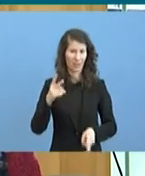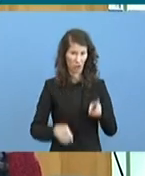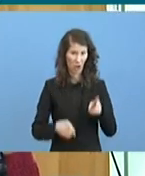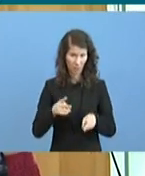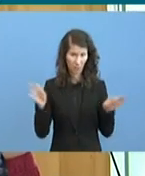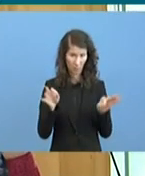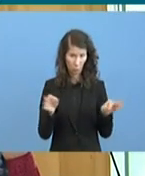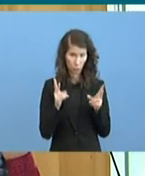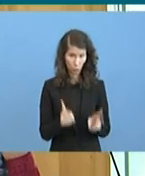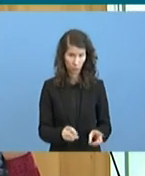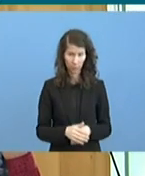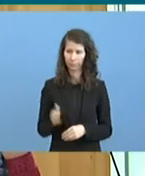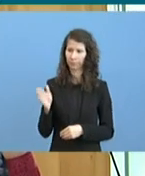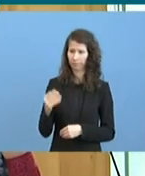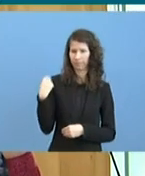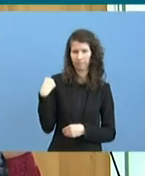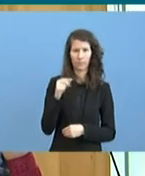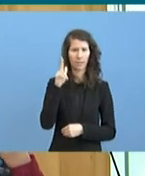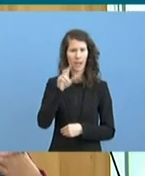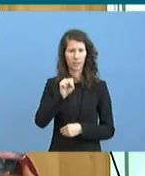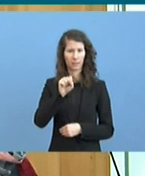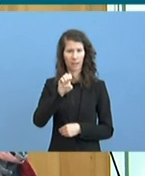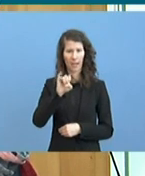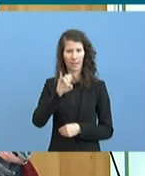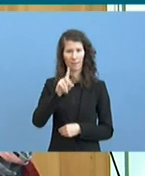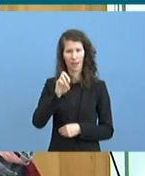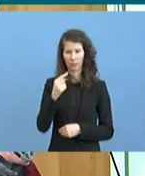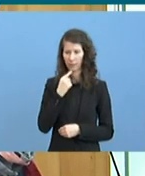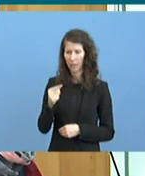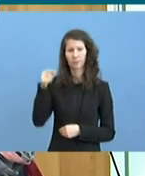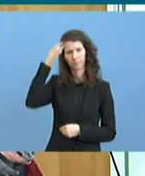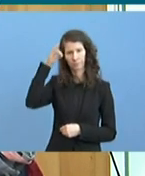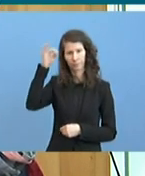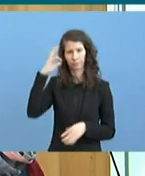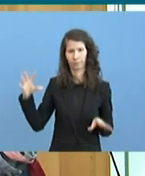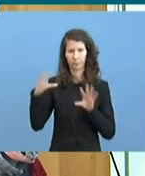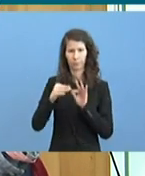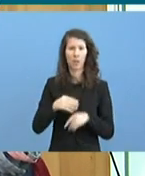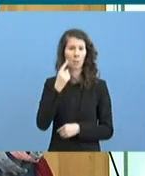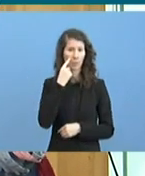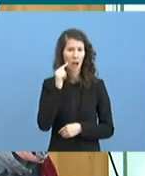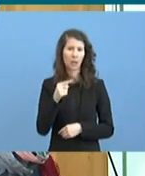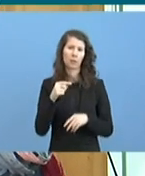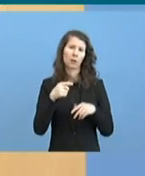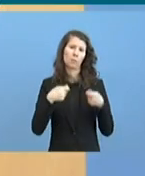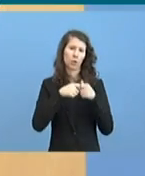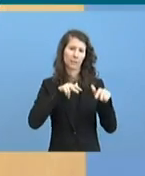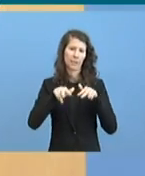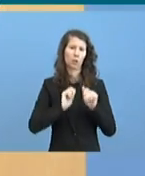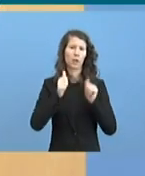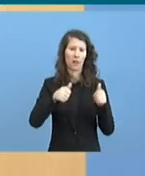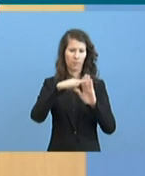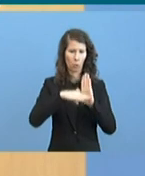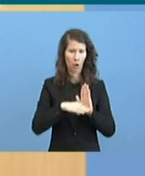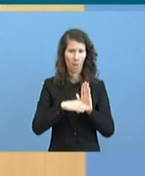Also ich kann nicht nur dem anschließen, was Herr Sabat gerade gesagt hat. Im Moment steht im Vordergrund, dass wir das Hilfsprogramm, was die Bundesregierung jetzt auf den Weg gebracht hat,